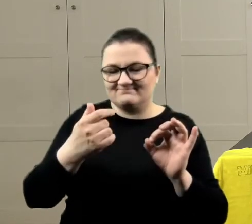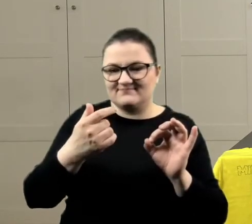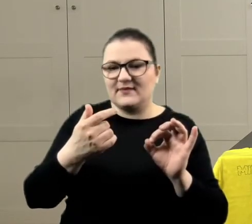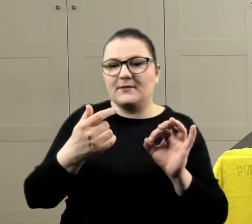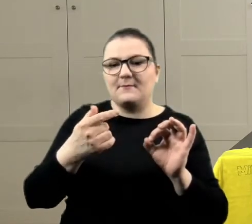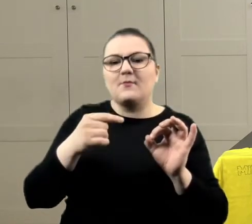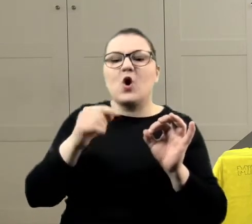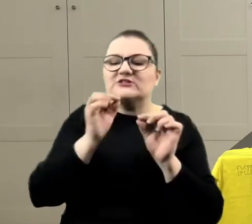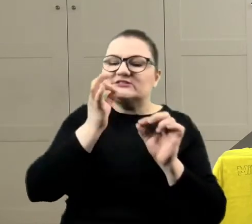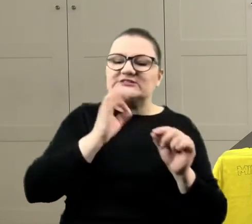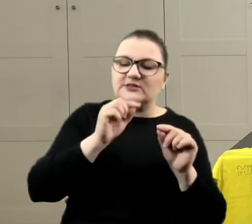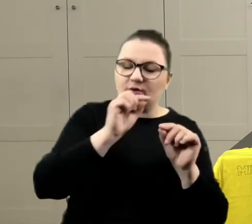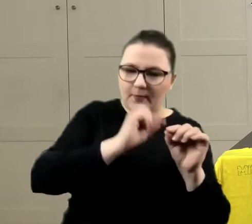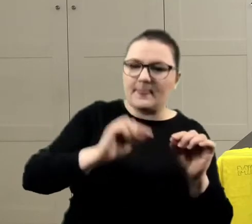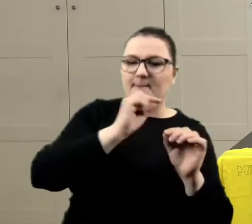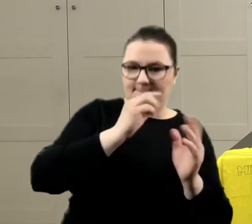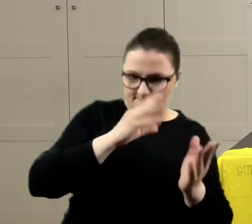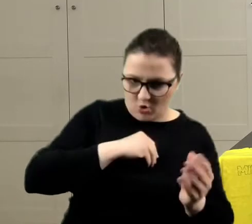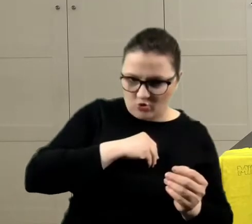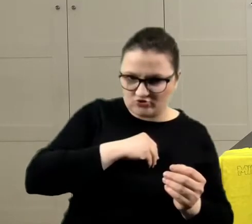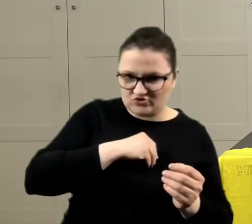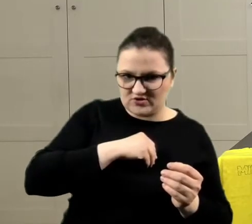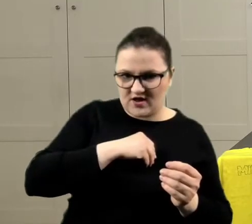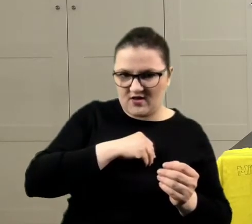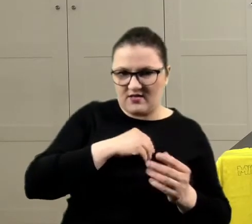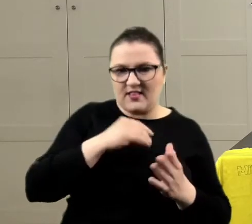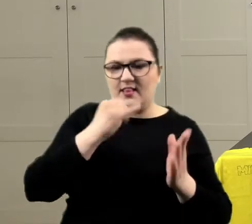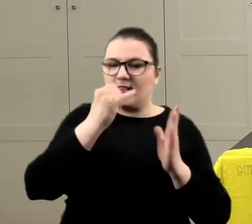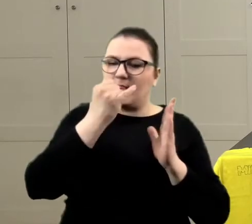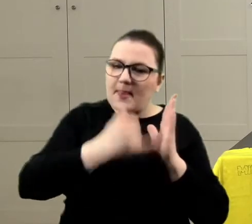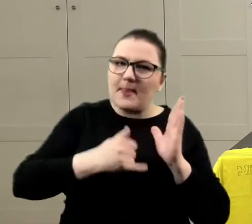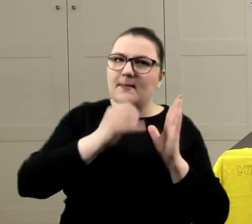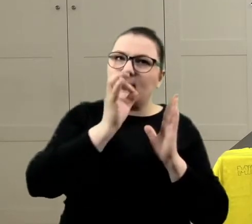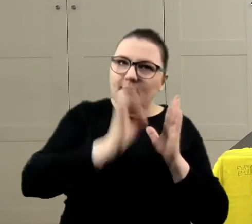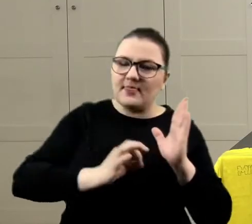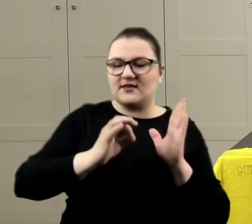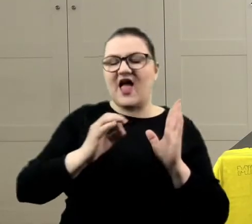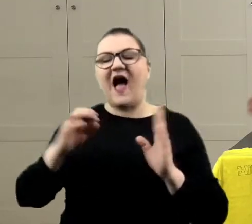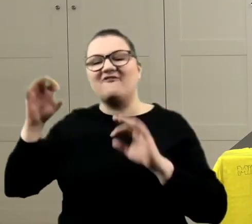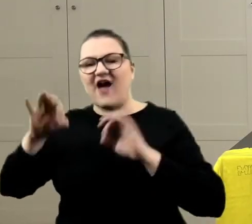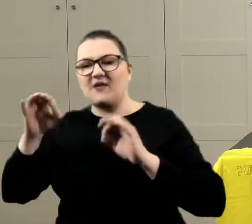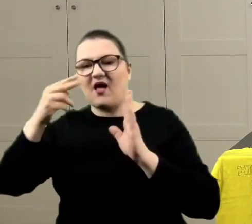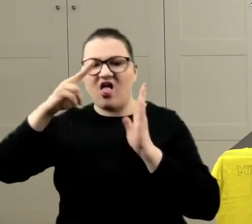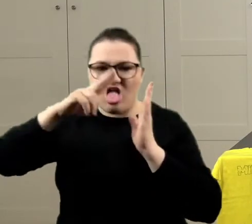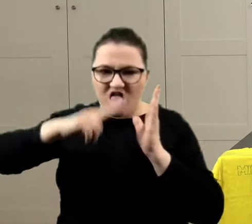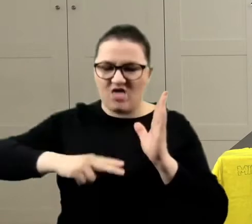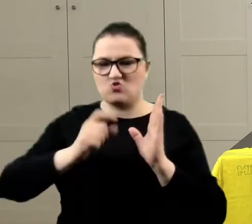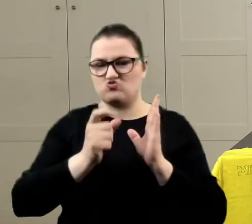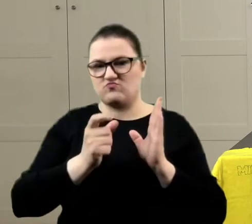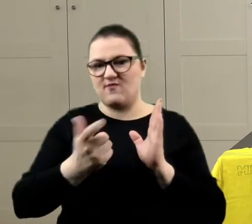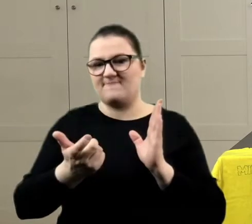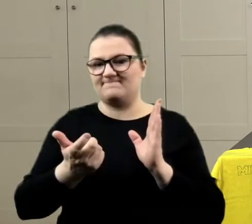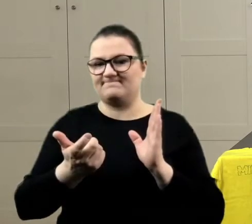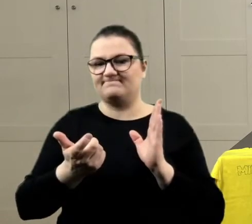cienko. Tak? To jest cienka kreska, ale farba da nam grubą kreskę, więc wtedy nie będzie konturu.